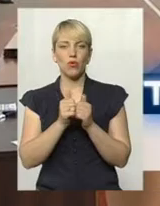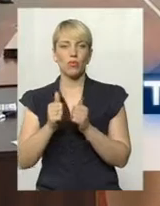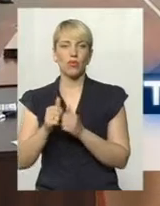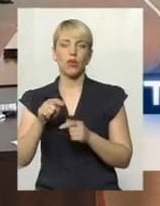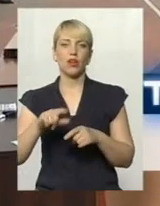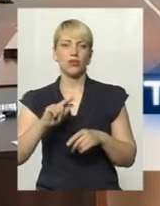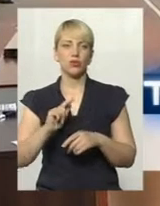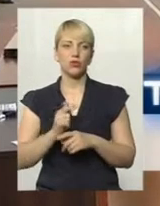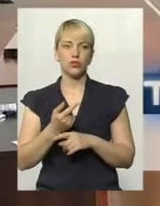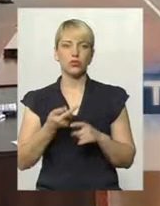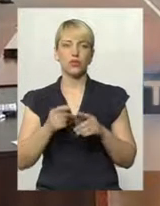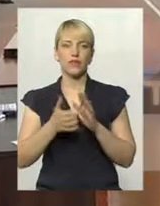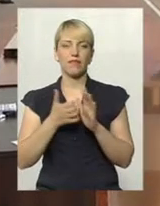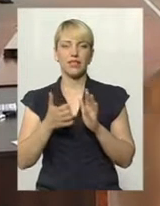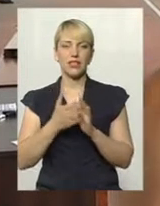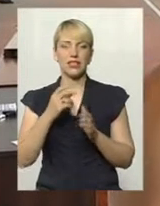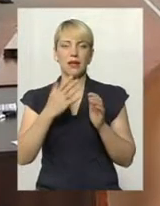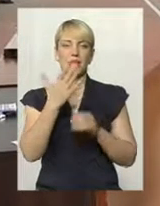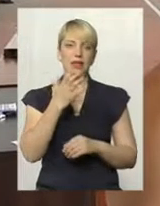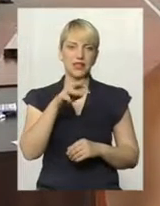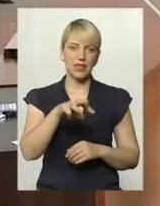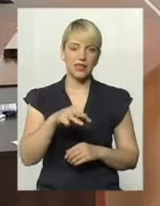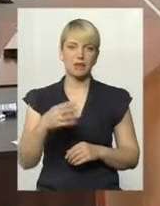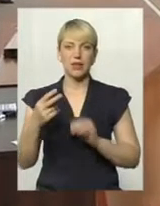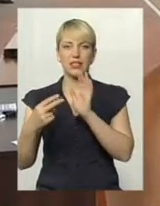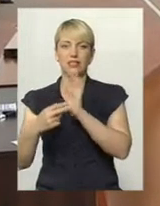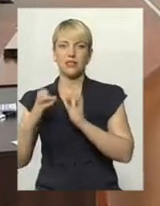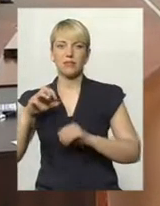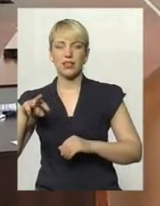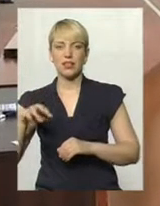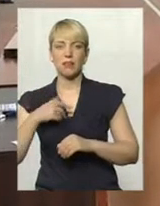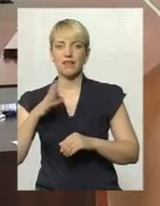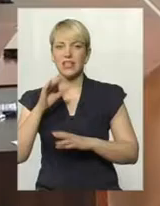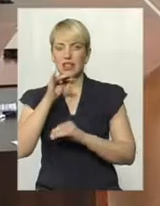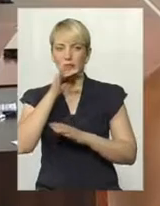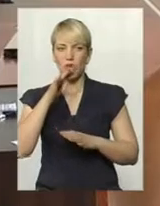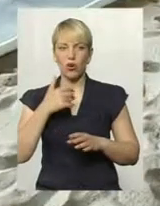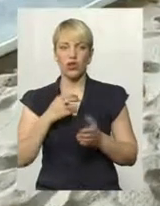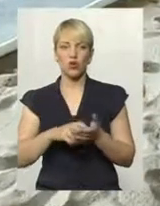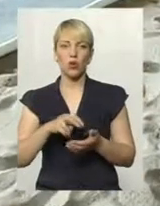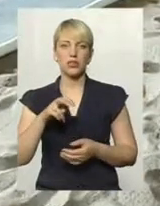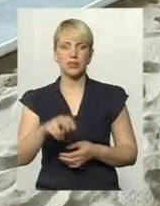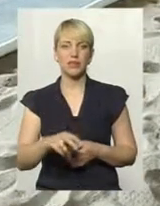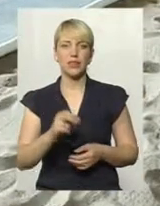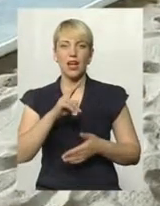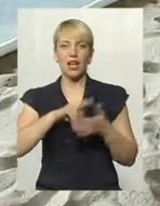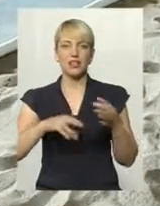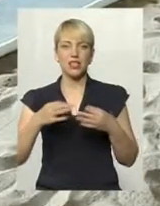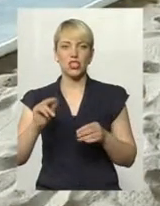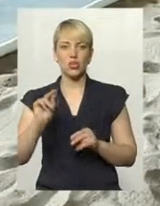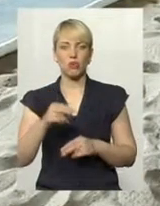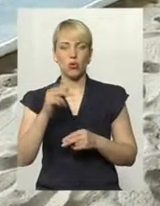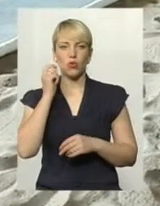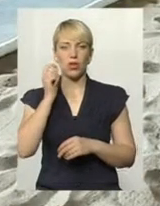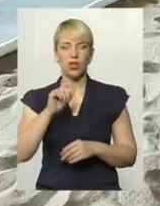5 сантиметрів не вистачає, то 7 сантиметрів не вистачає, і все ніяк ми не могли, скажімо так, дострибнути. На ліцензійному чемпіонаті